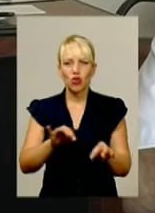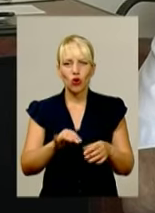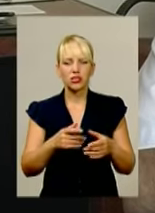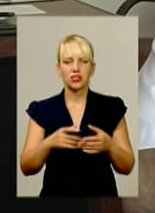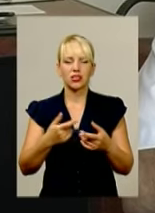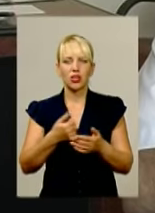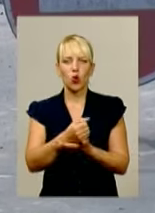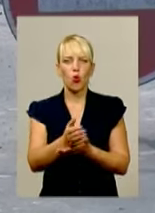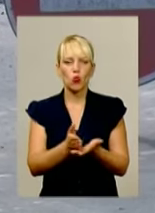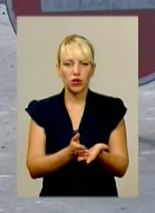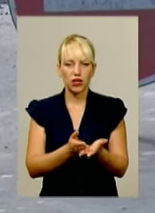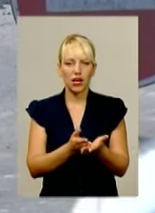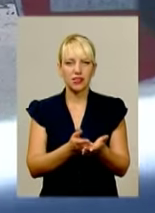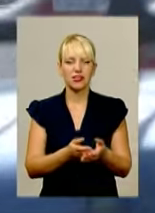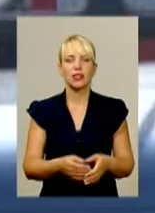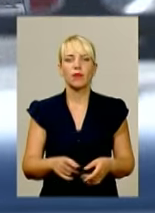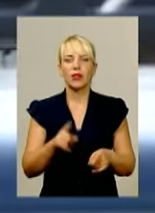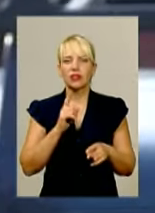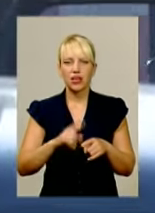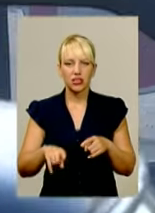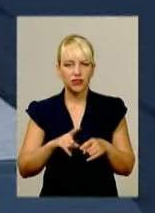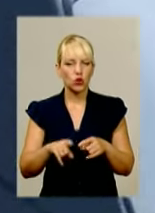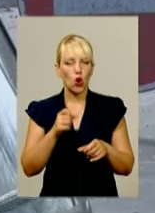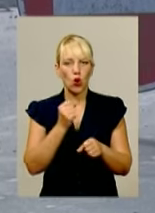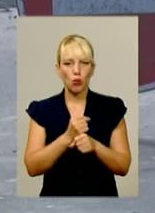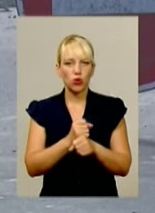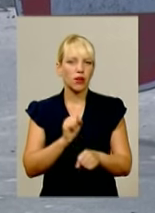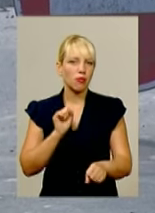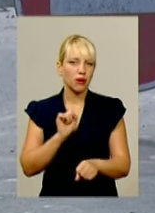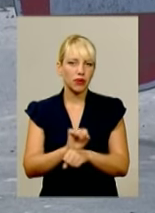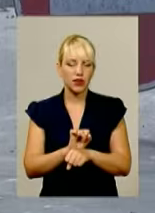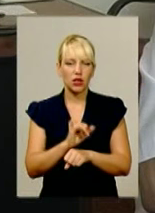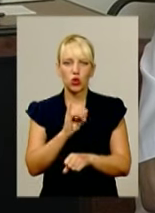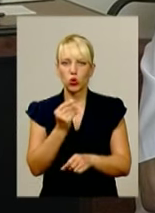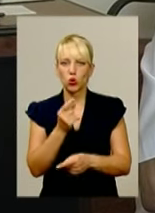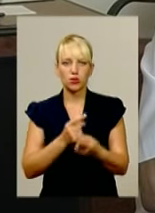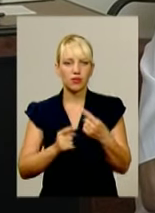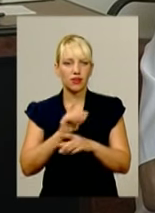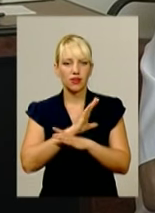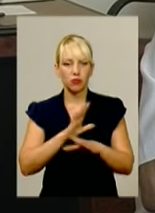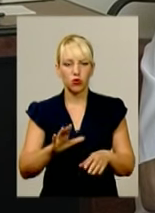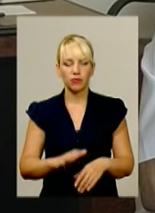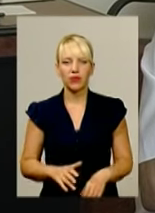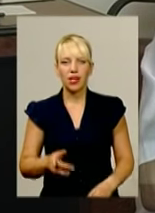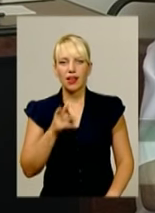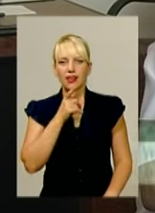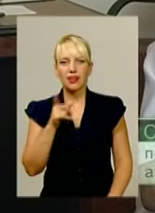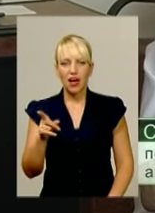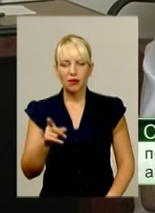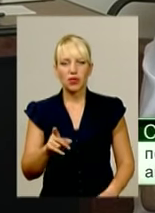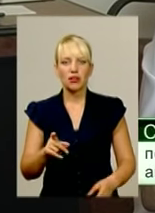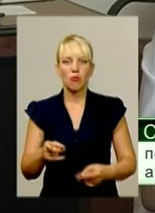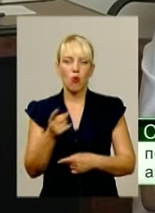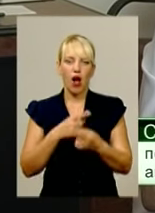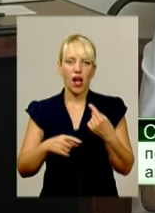два шари основи. Але так само швидко роботи припинили і грошей не повернули. Термін погашення авансу – три